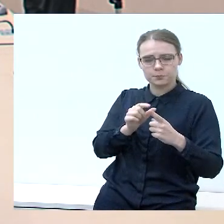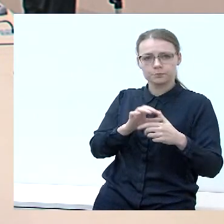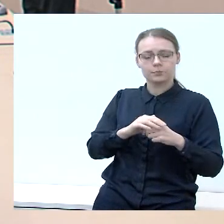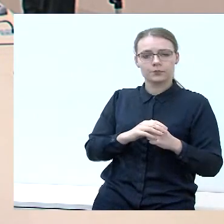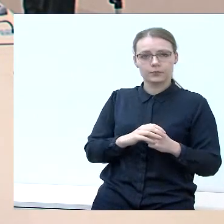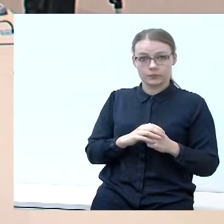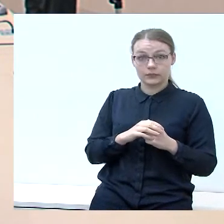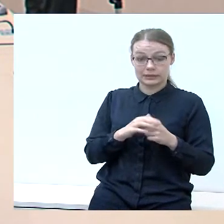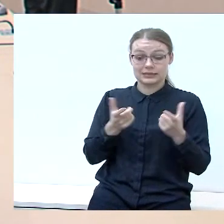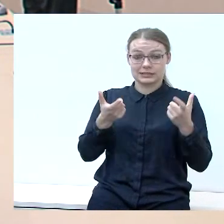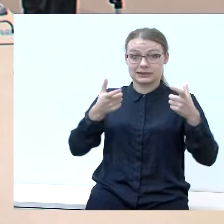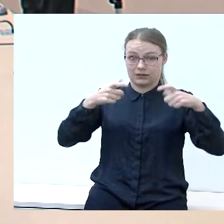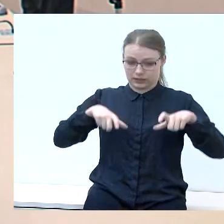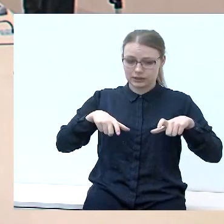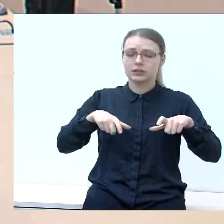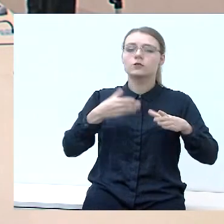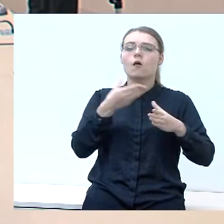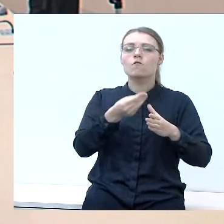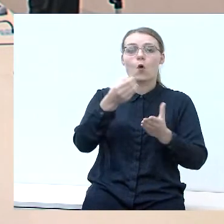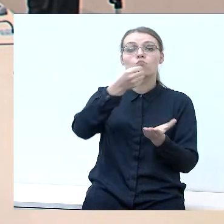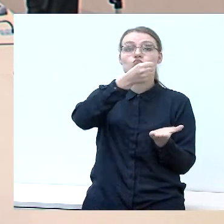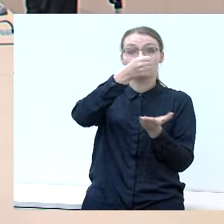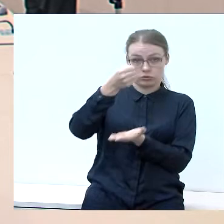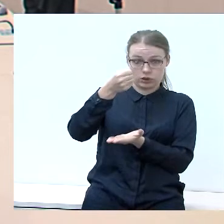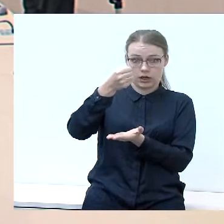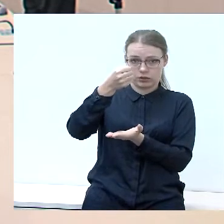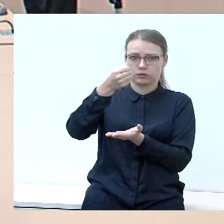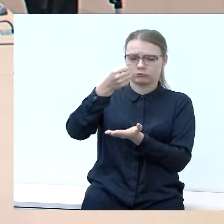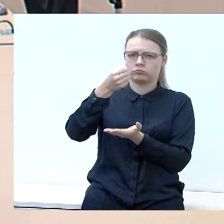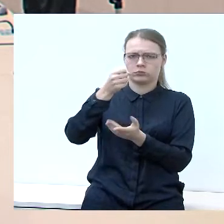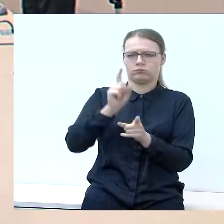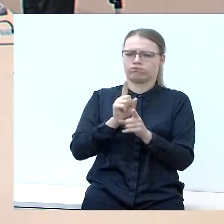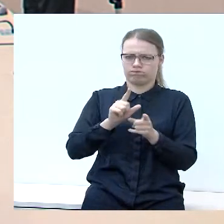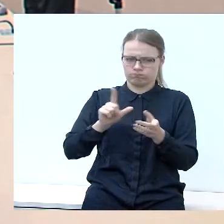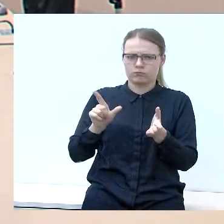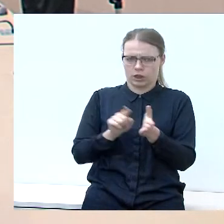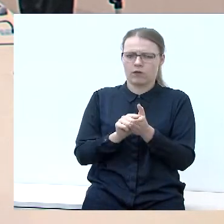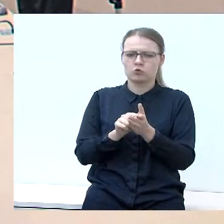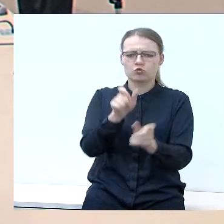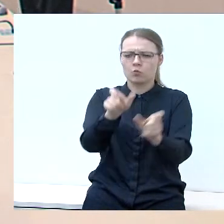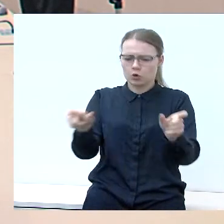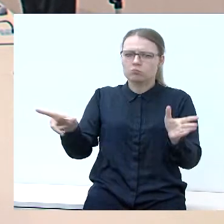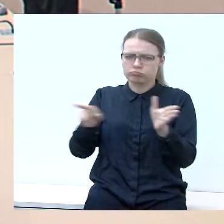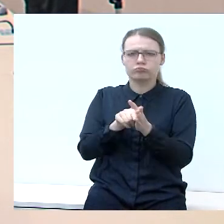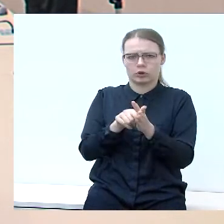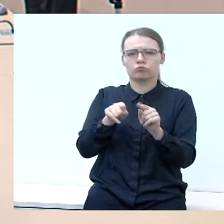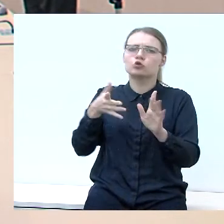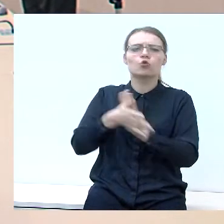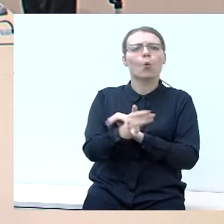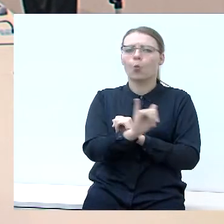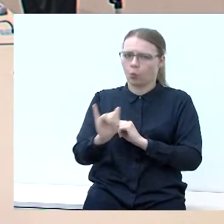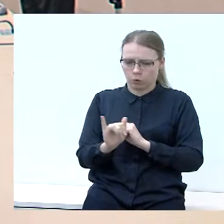savivaldybės, biudžetu privalomai, kaip sakyt, reikėtų supažindinti visus gyventojus. Tačiau